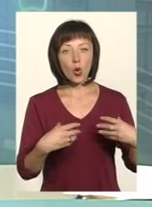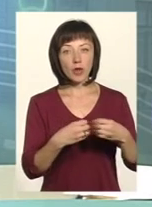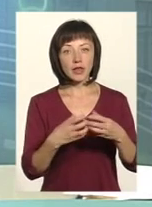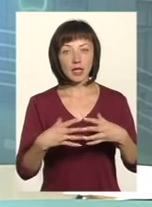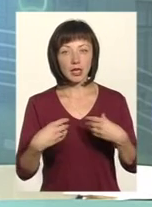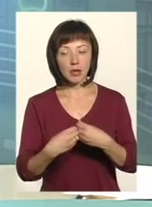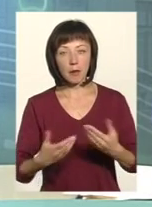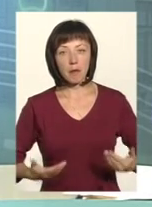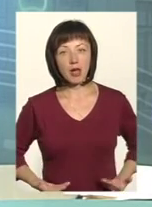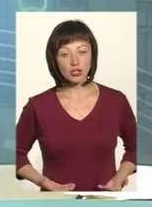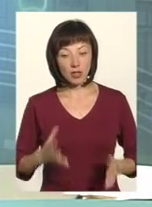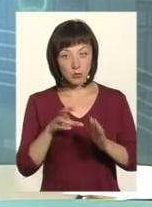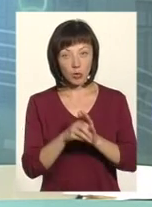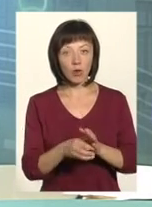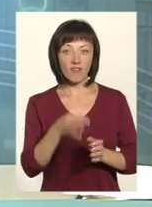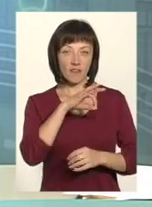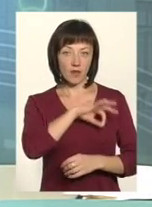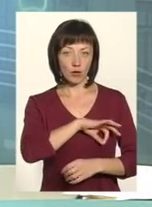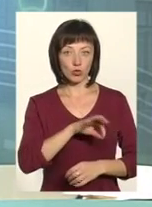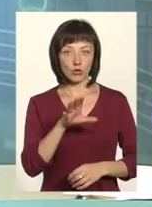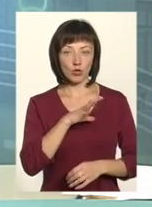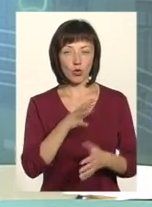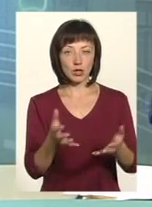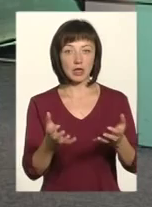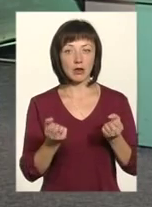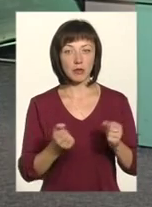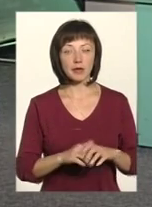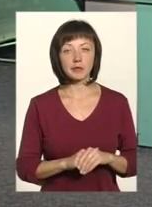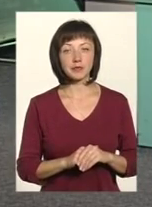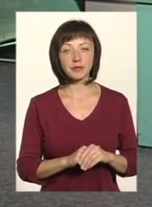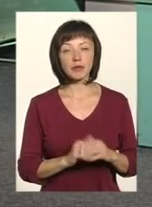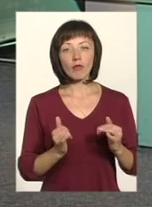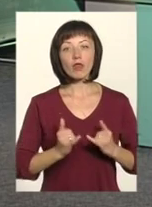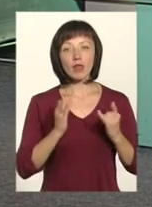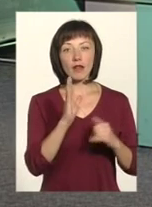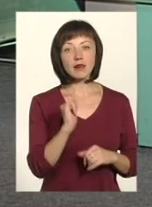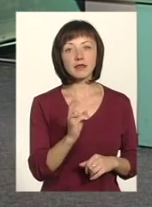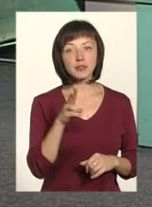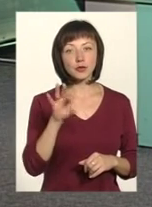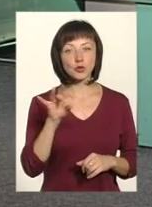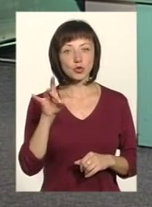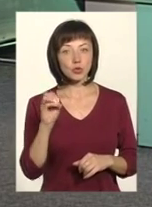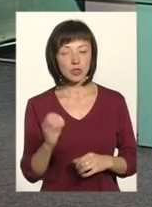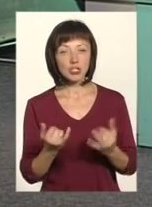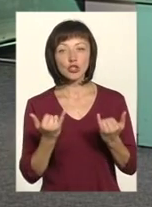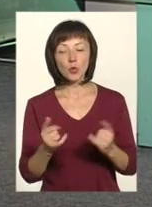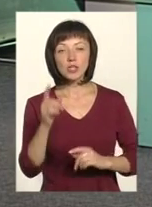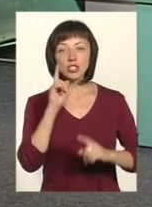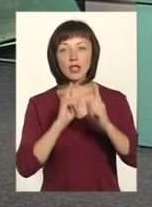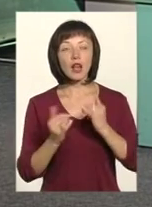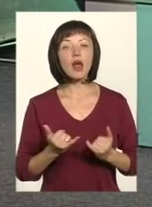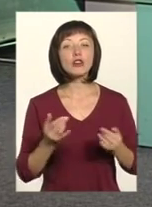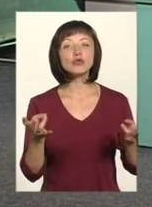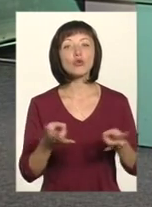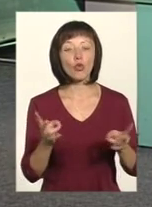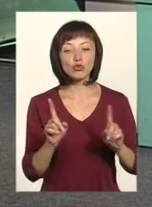яка мешкає в тій громаді, отримала від того вигоду. Пане Вікторе, сьогоднішня нарада, для чого вона,